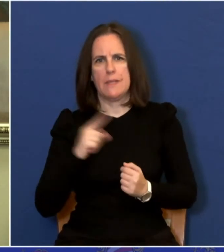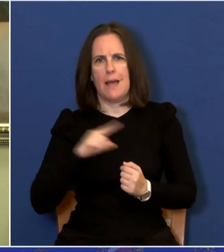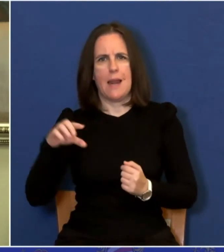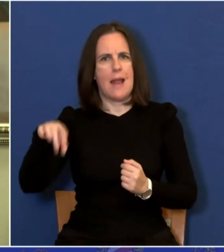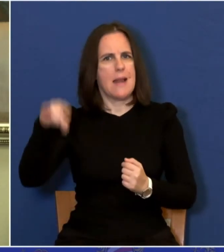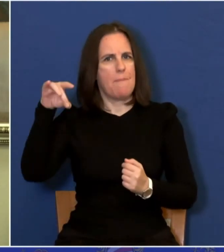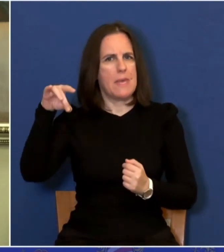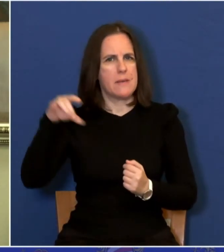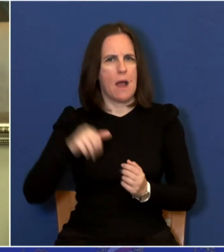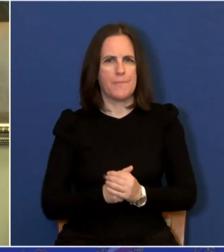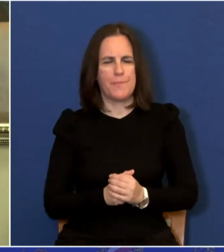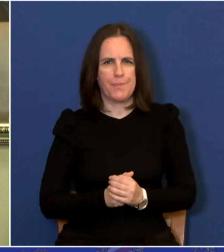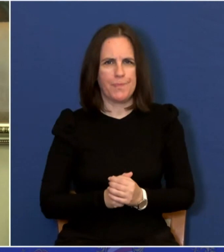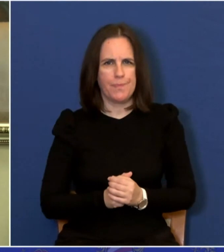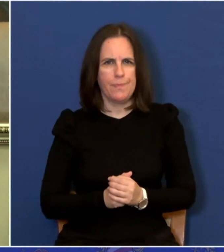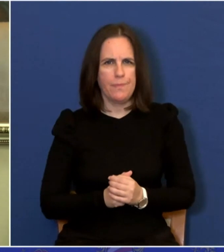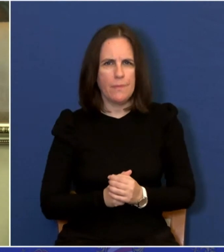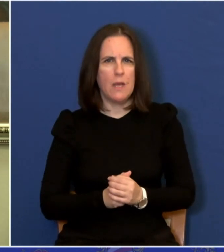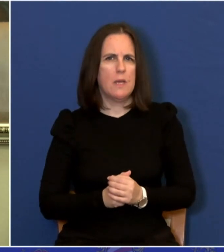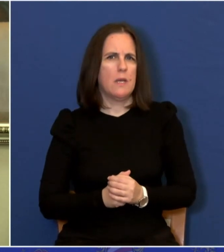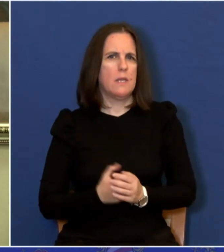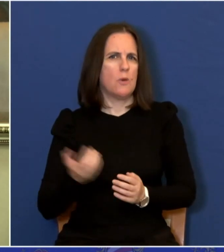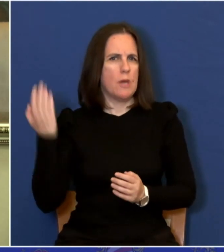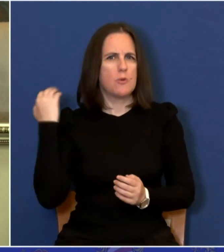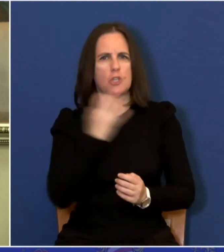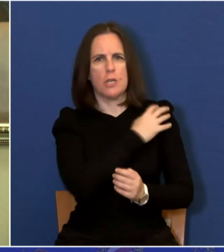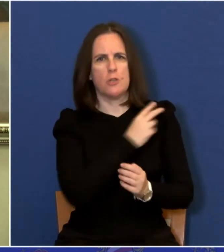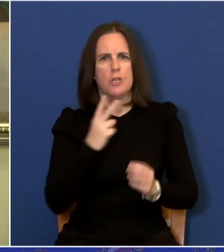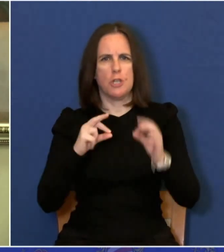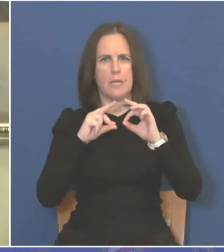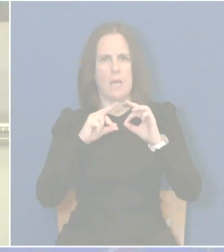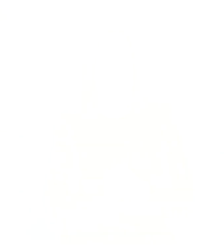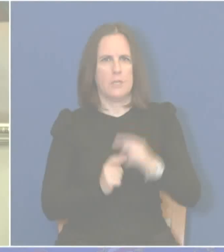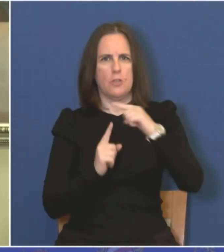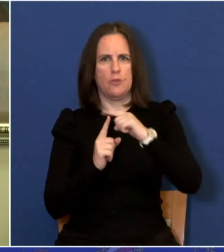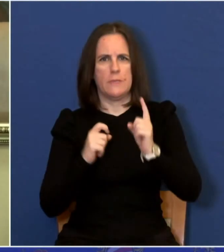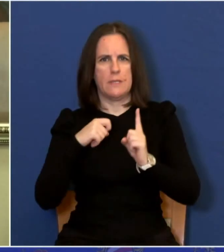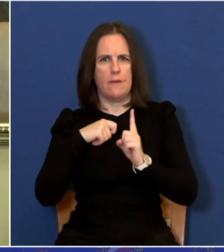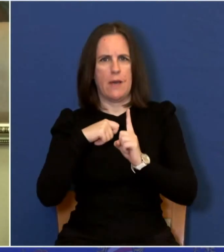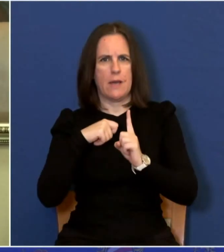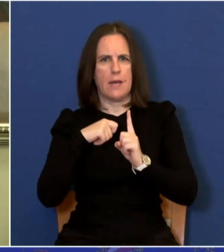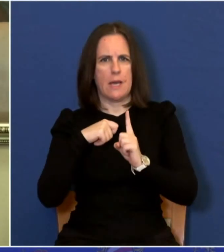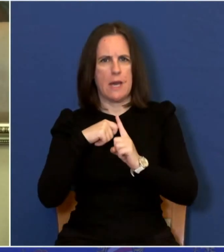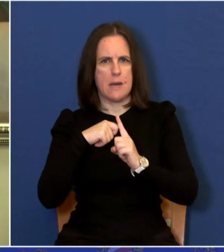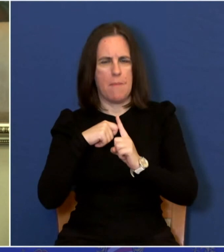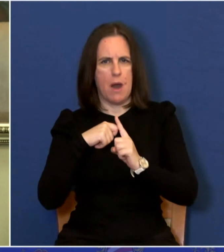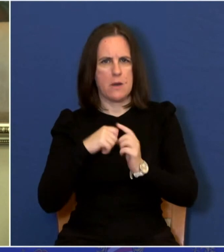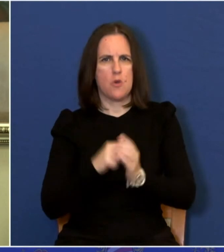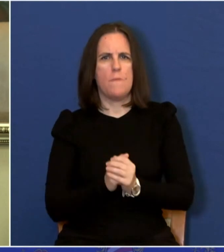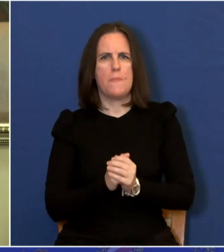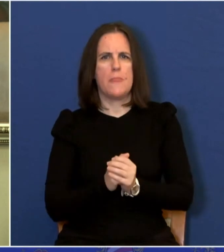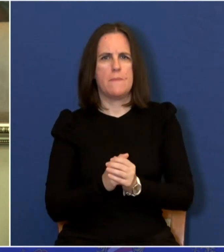kapital uvezo u liku bivšeg radonačenika Andra Vlakšića uz pomoć tada nekim bliskim ljudima. I radili su se mnogi pljetici,